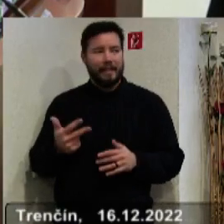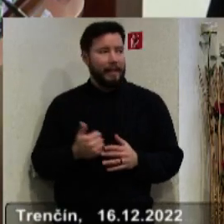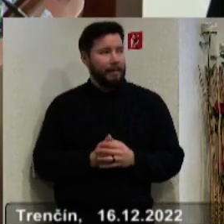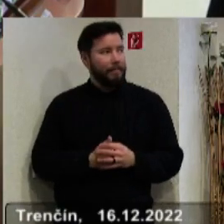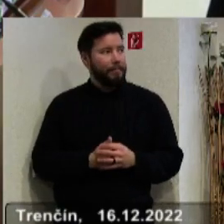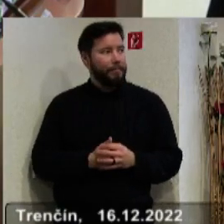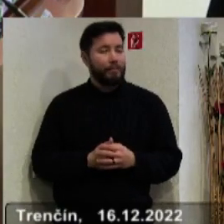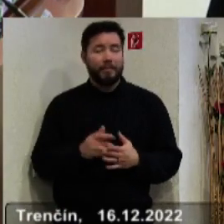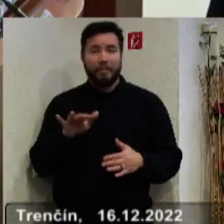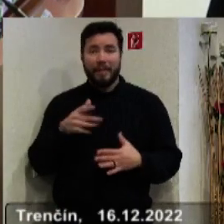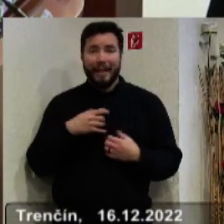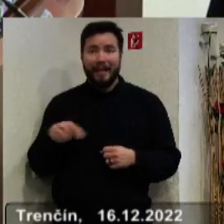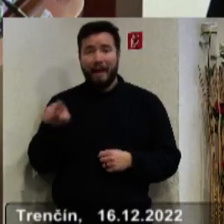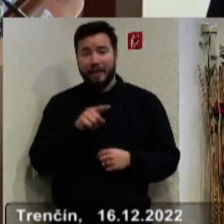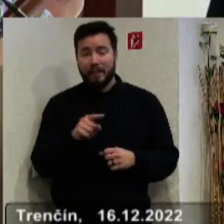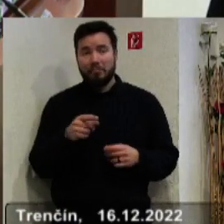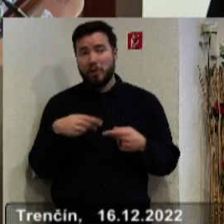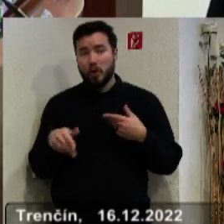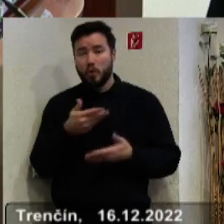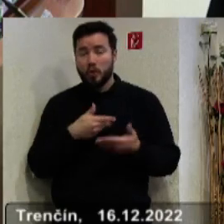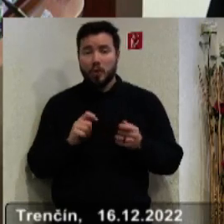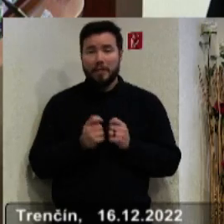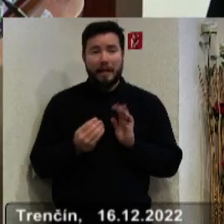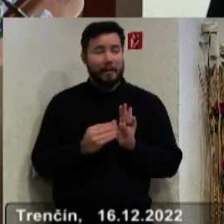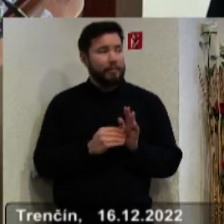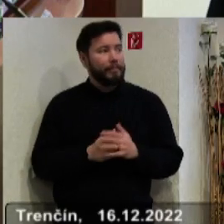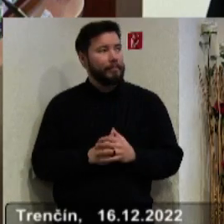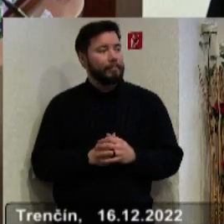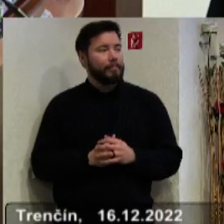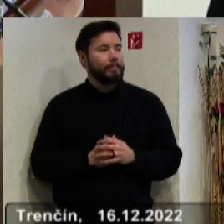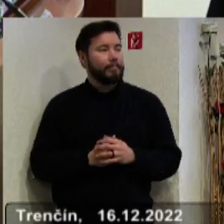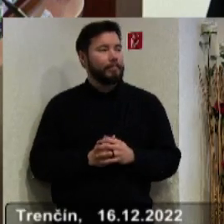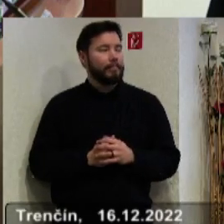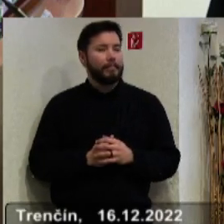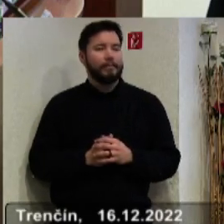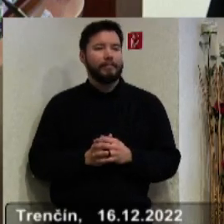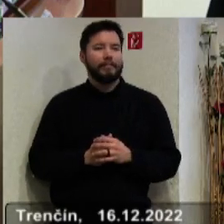tomuto bodu, ak sú nejaké návrhy, nejaké, nejaké zmeny prípadne.